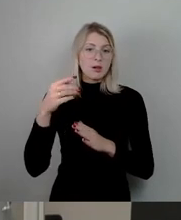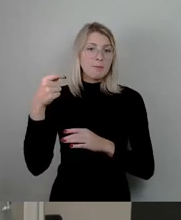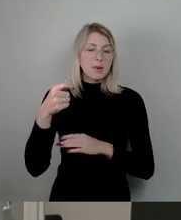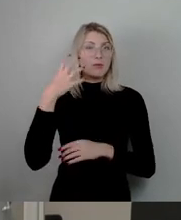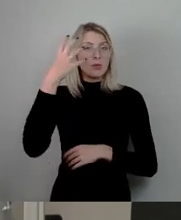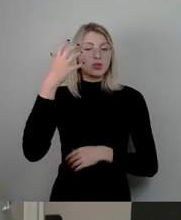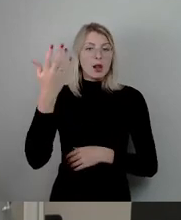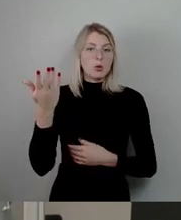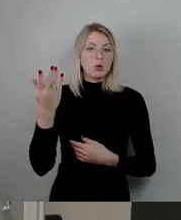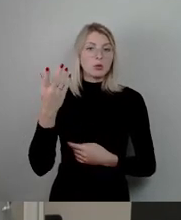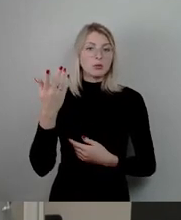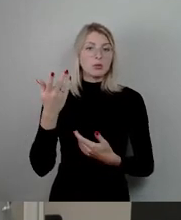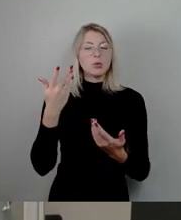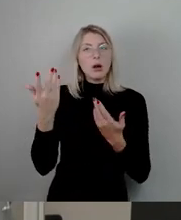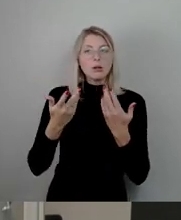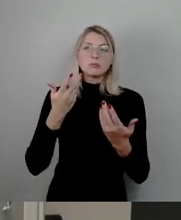ja, vielleicht auch